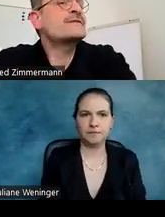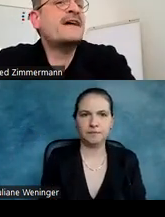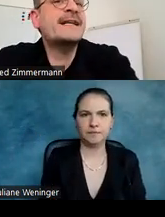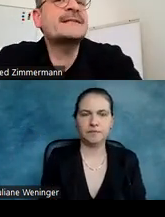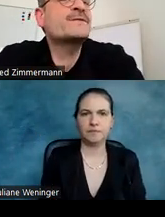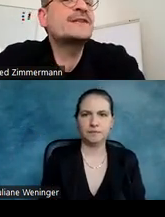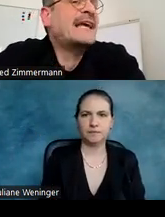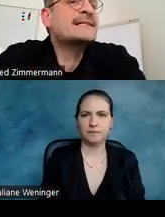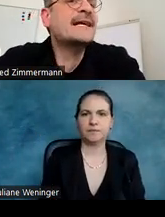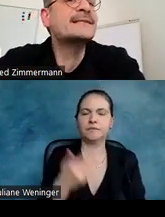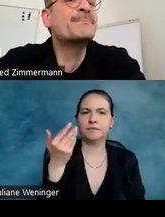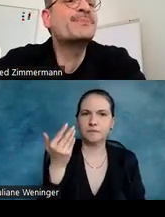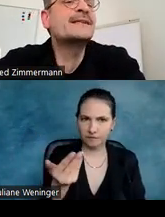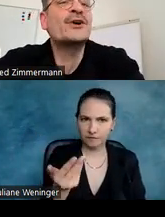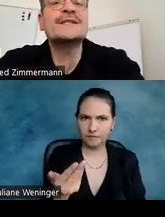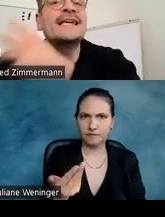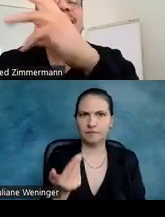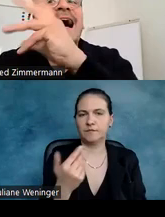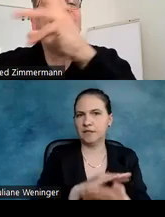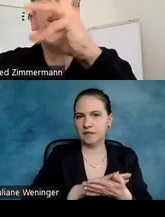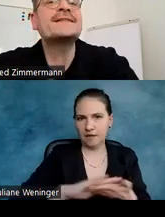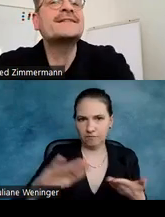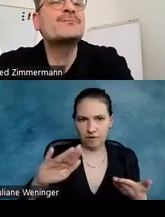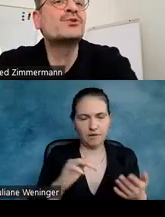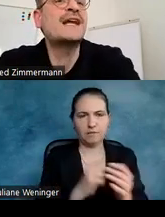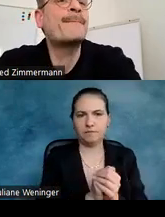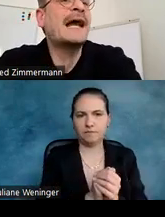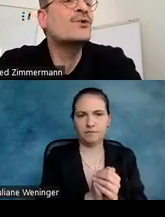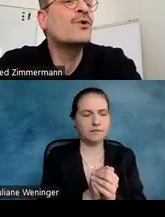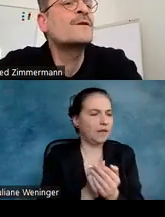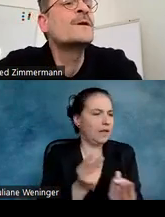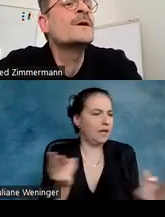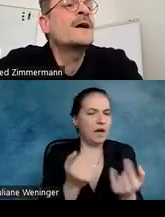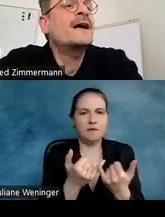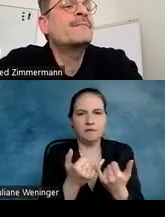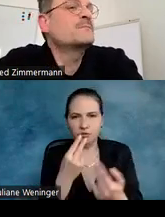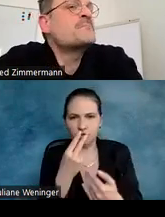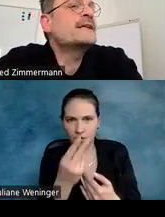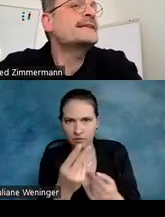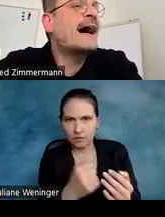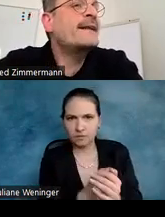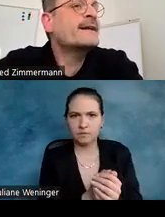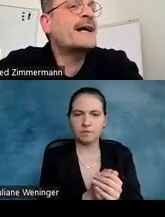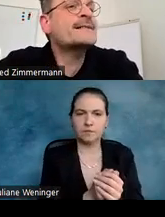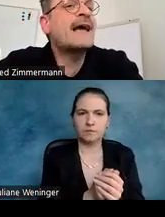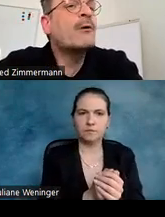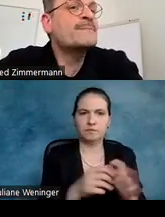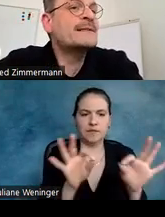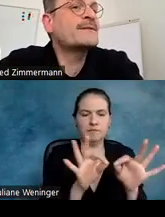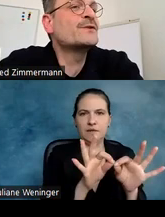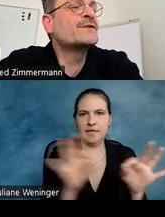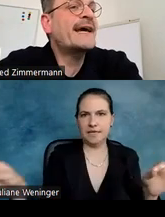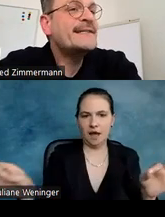-Schriftgrößenverhältnis, wird ganz, ganz simpel, das können Sie, egal wie Sie sich die Buchstaben angucken, mit dem Lineal quasi